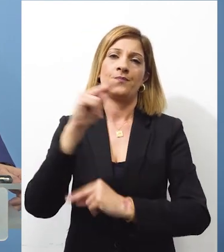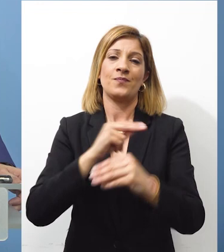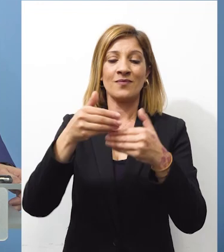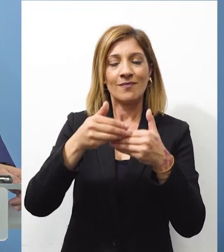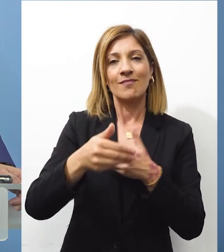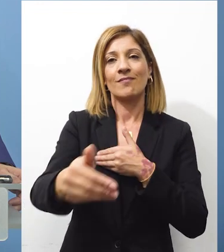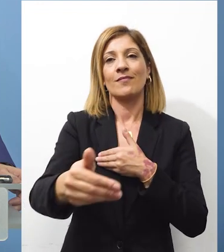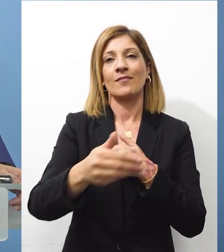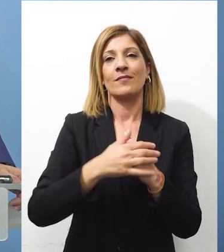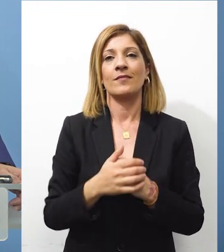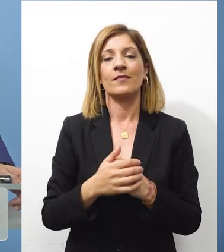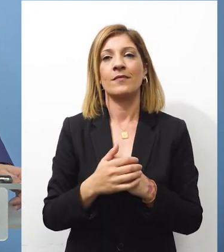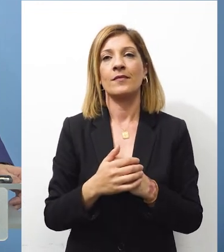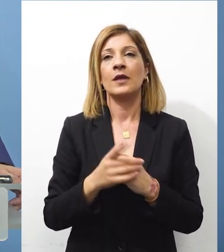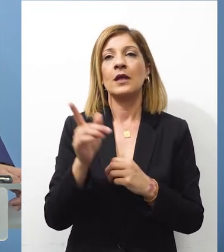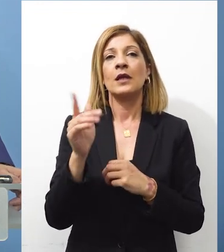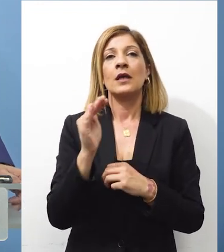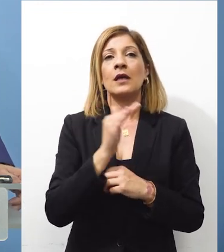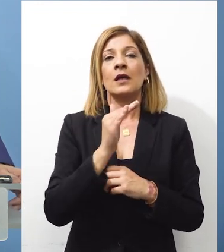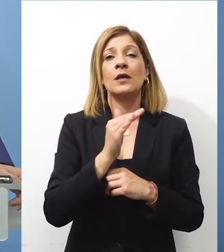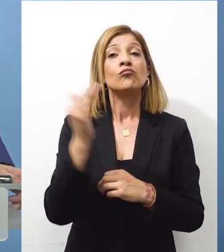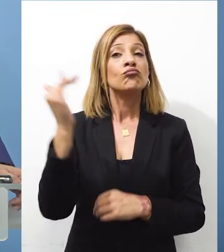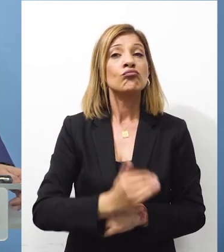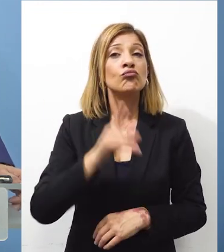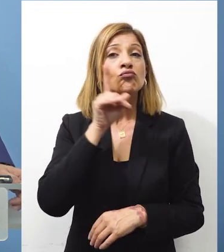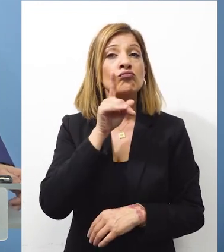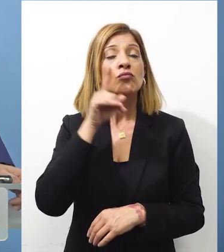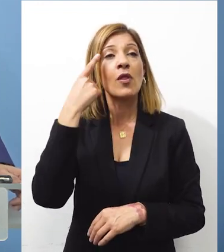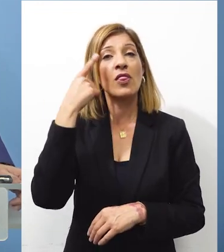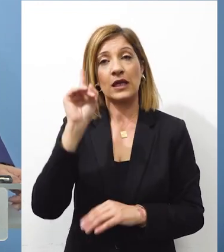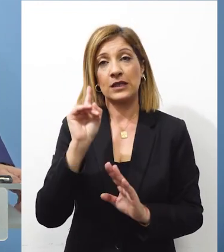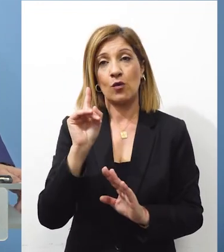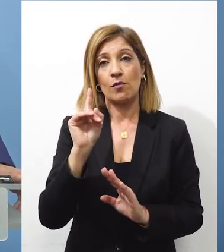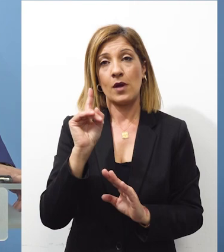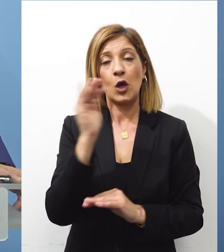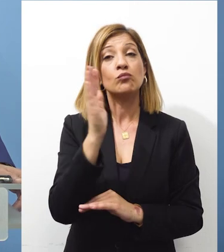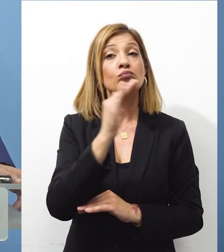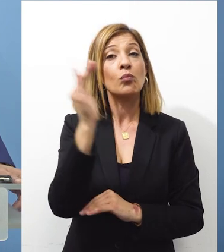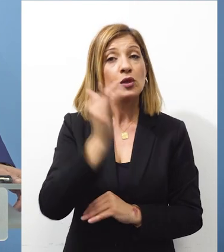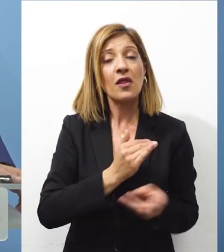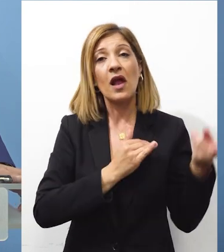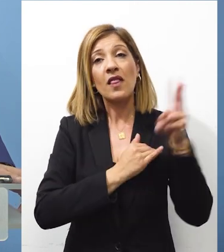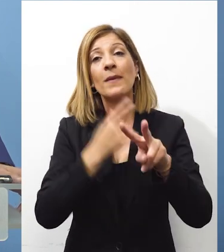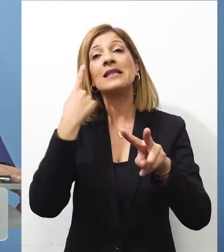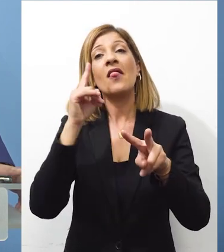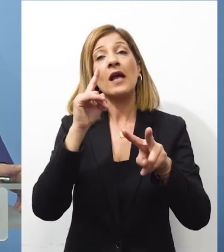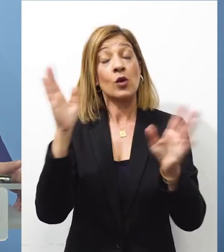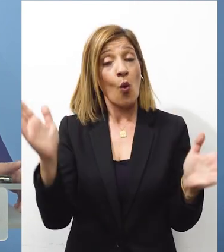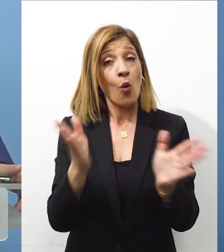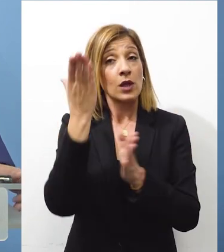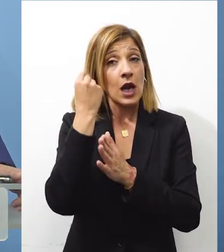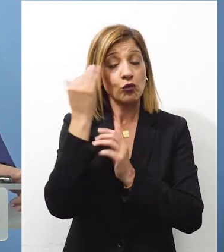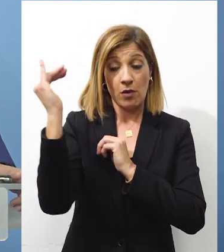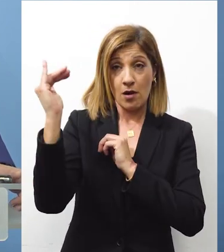σημείο που έχουν διακοπεί. Δεν έχω ενημέρωση για την ημερομηνία επίσκεψη της κυρίας Ολγκίν αντελαμβάνεστε ότι μόλις υπάρξει αυτή η ενημέρωση και